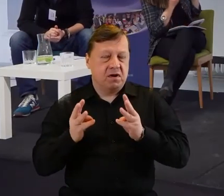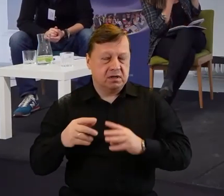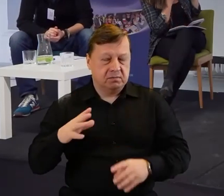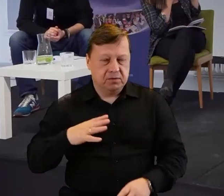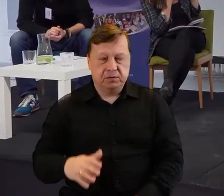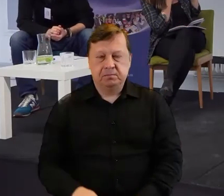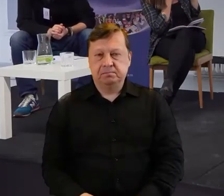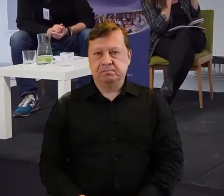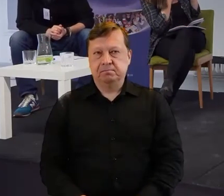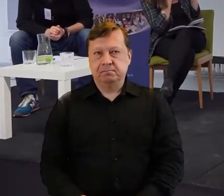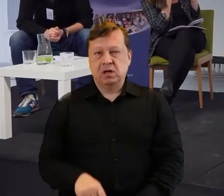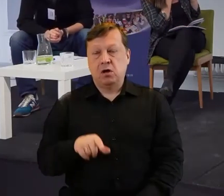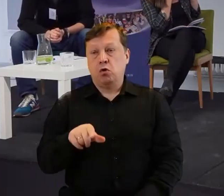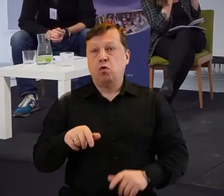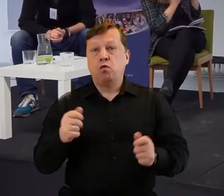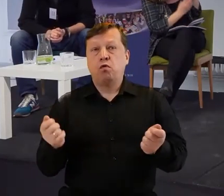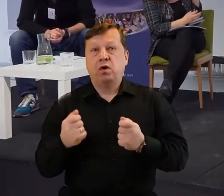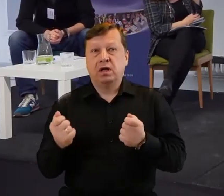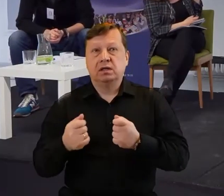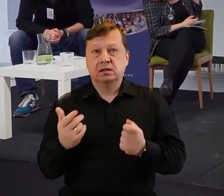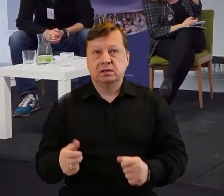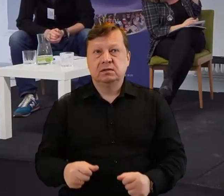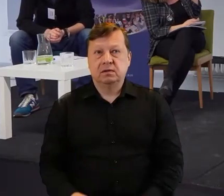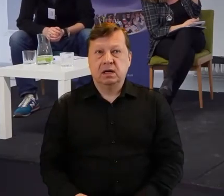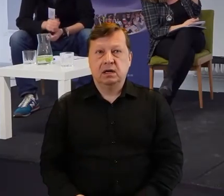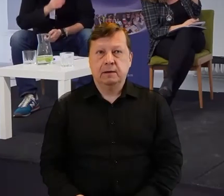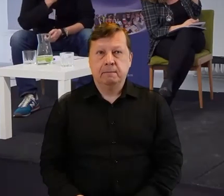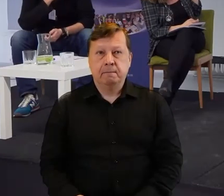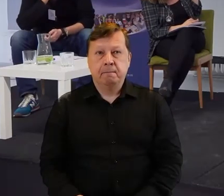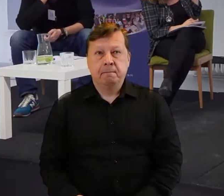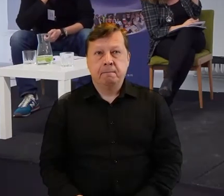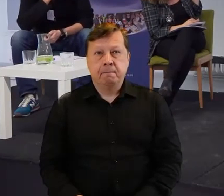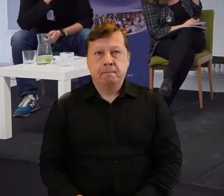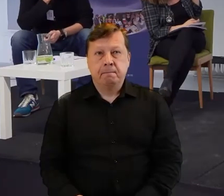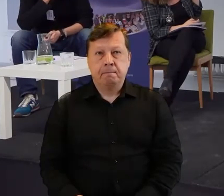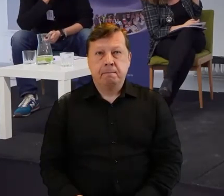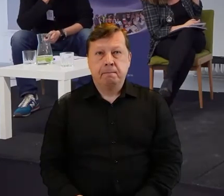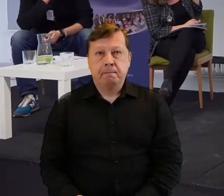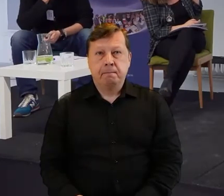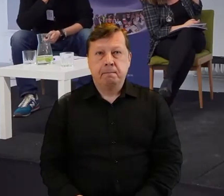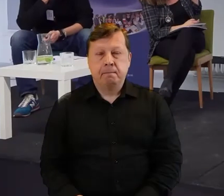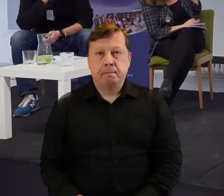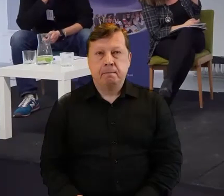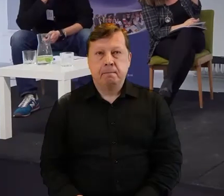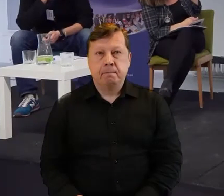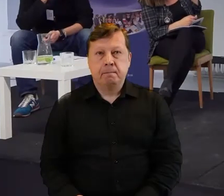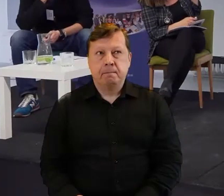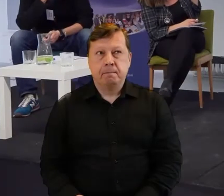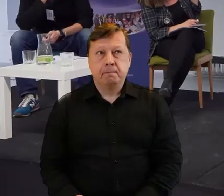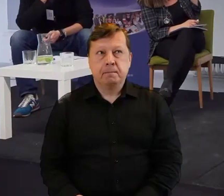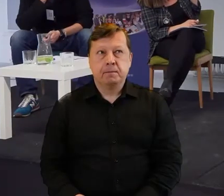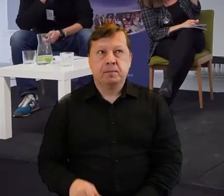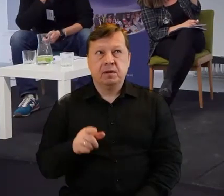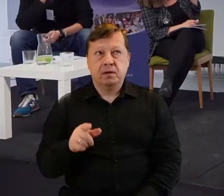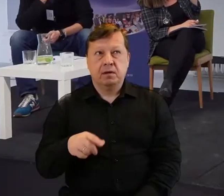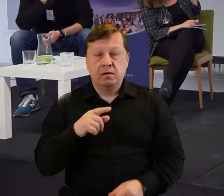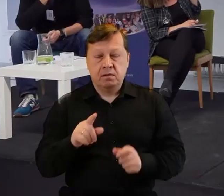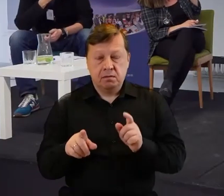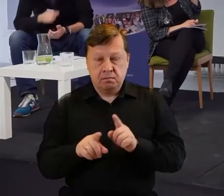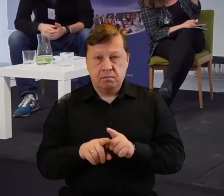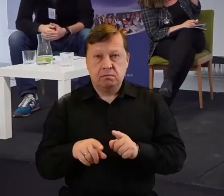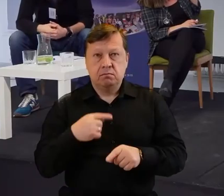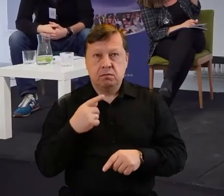festiwal... Już też cykliczny, już też elementem